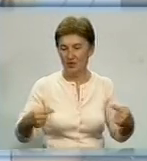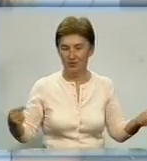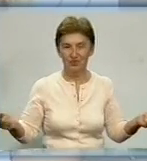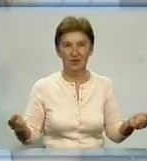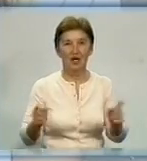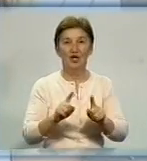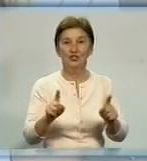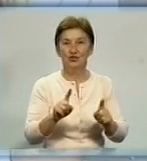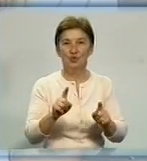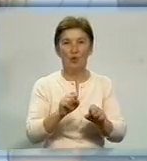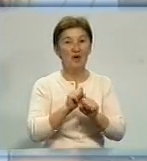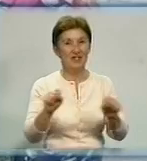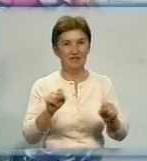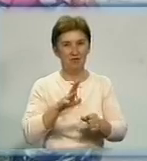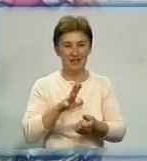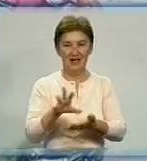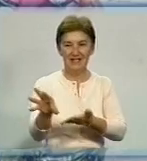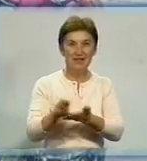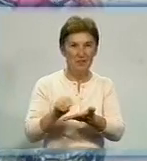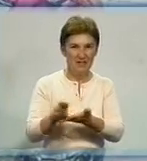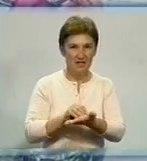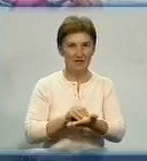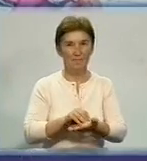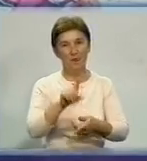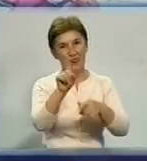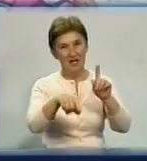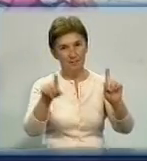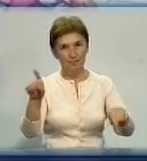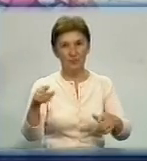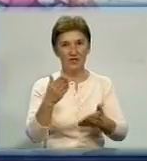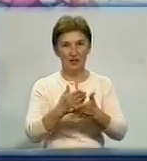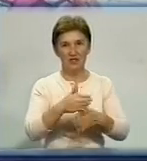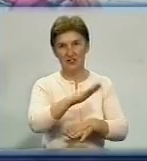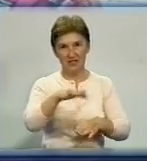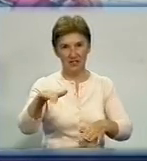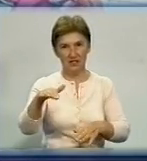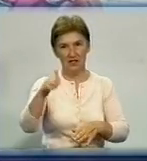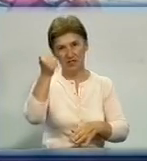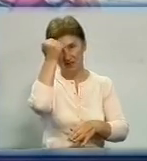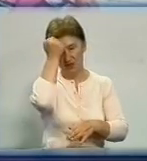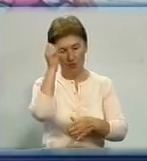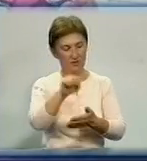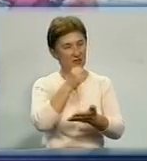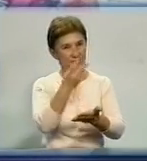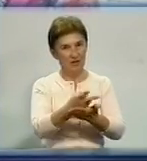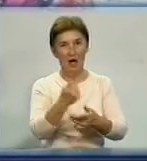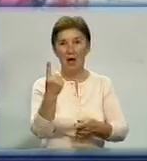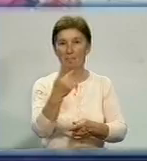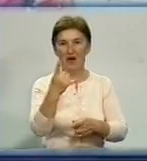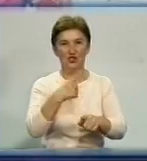не можна було якось списати. На пунктах є діти, які втрачають свідомість, звертаються до лікаря, тому перша швидка